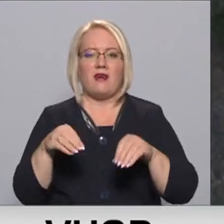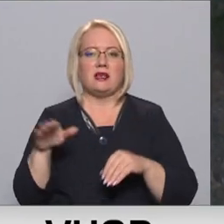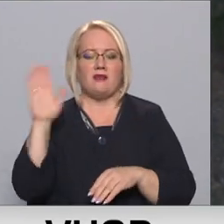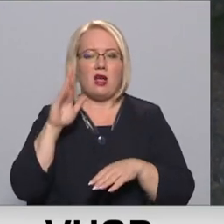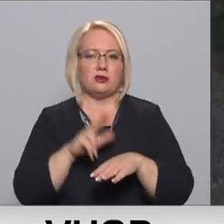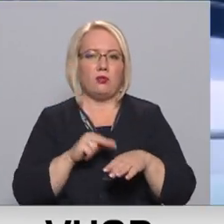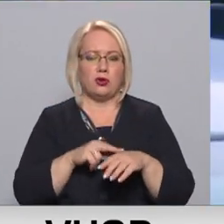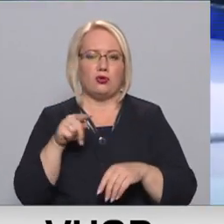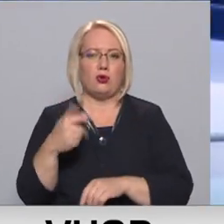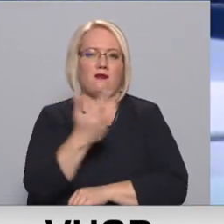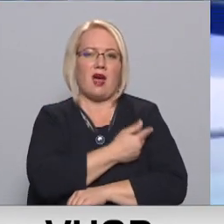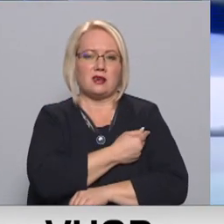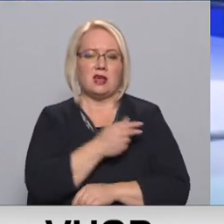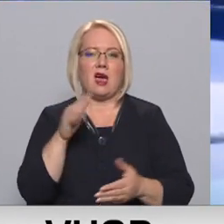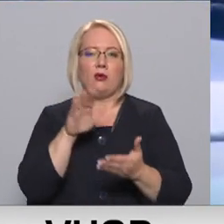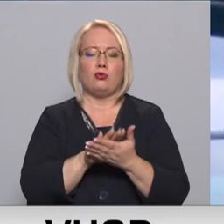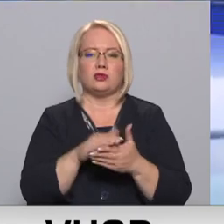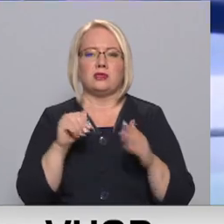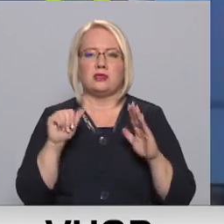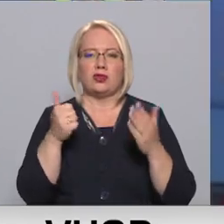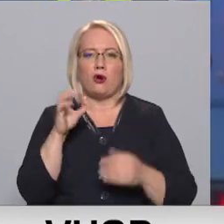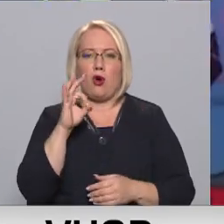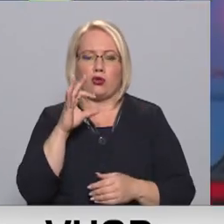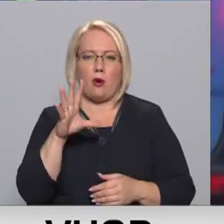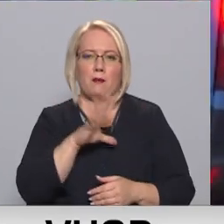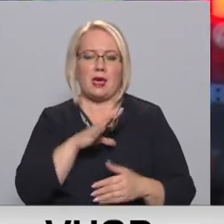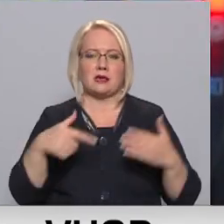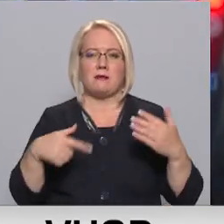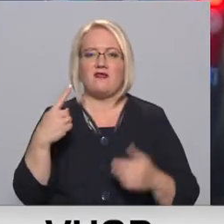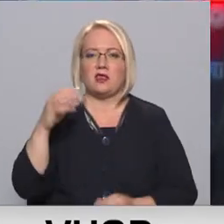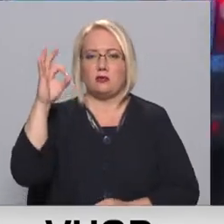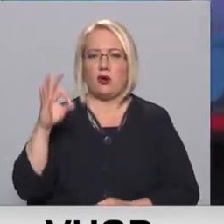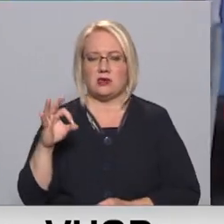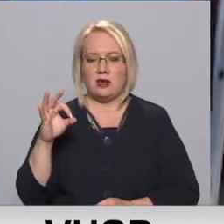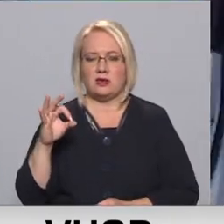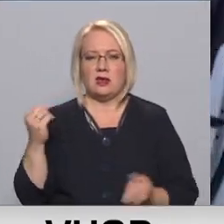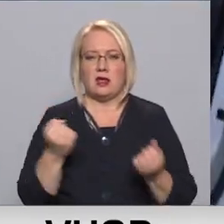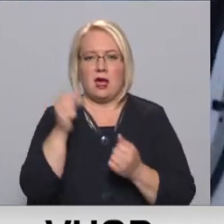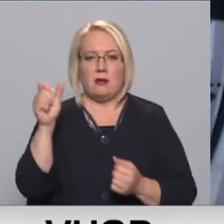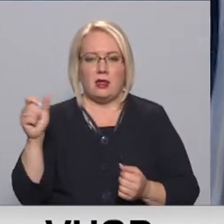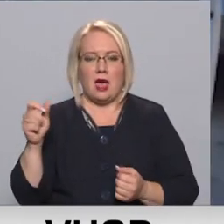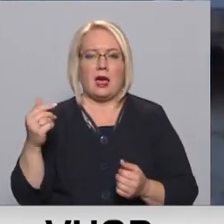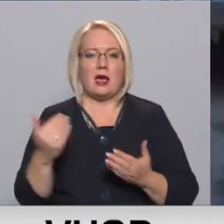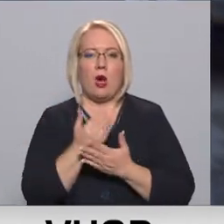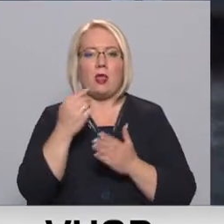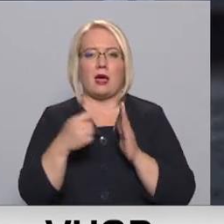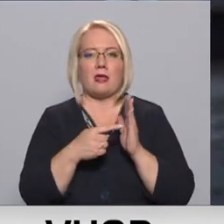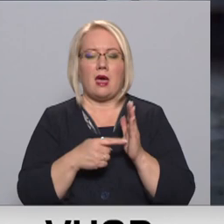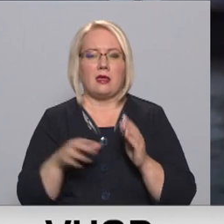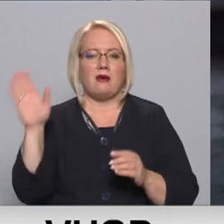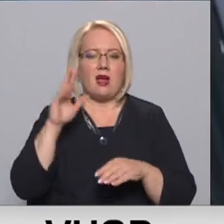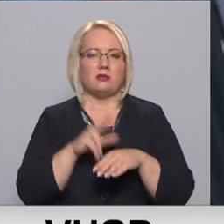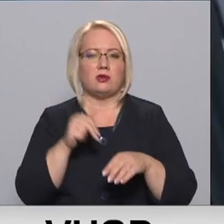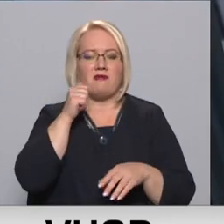vakcinācijas procesu uz 6. oktobri bija pabeidzis 71% darbinieku. Jaunākos datus valsts policijā vēl